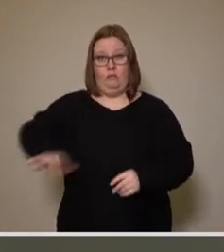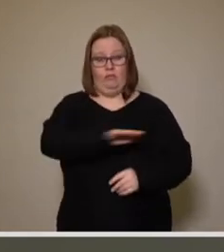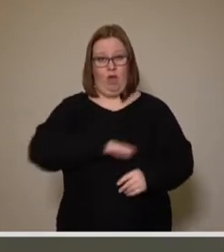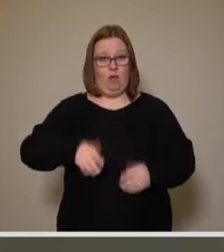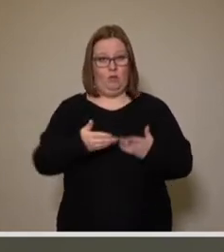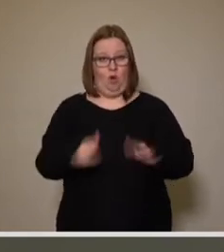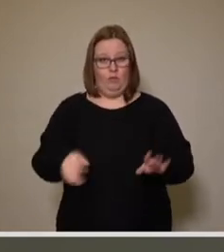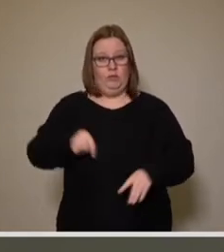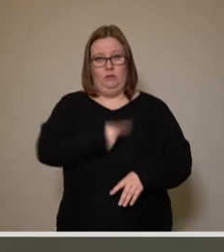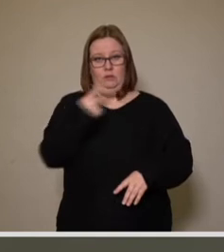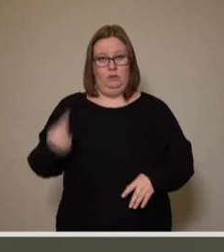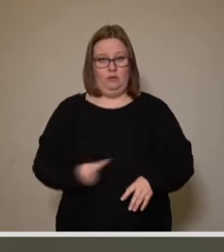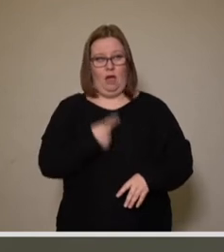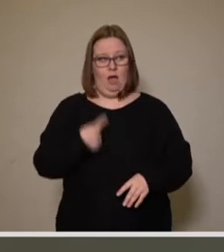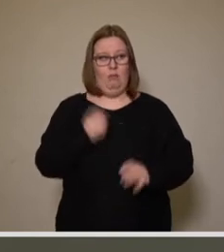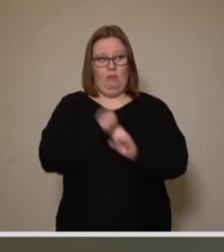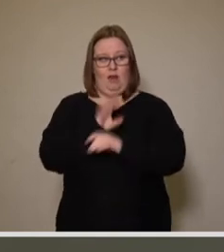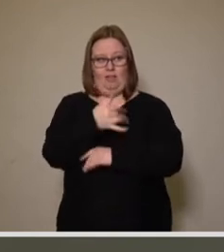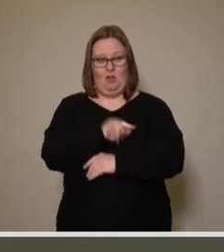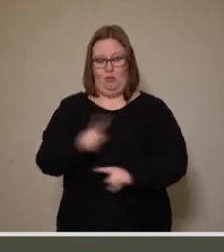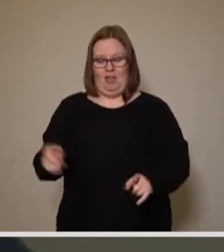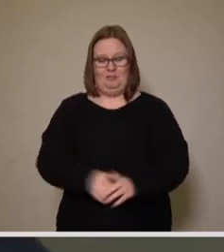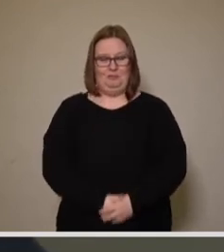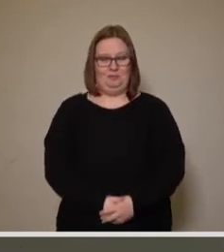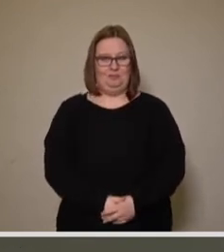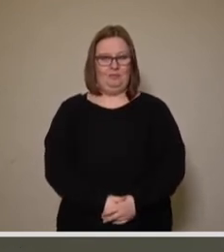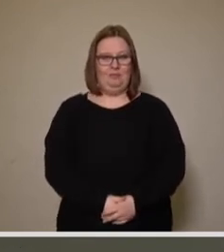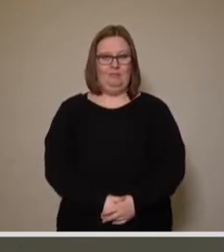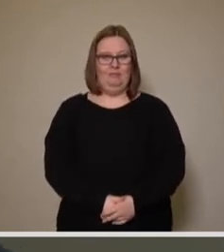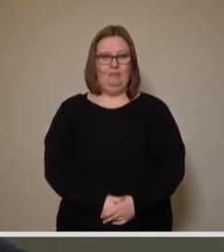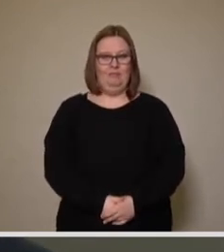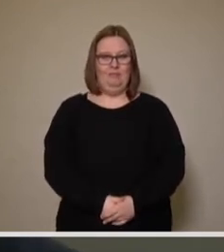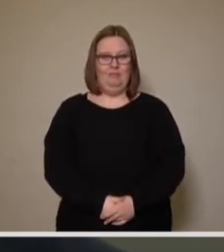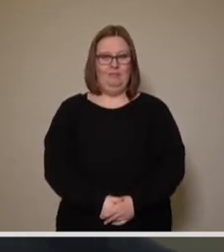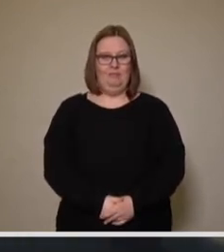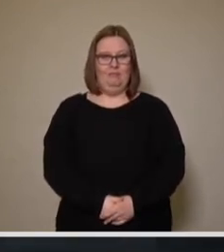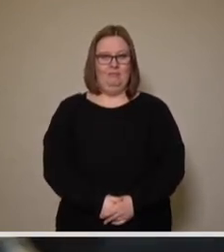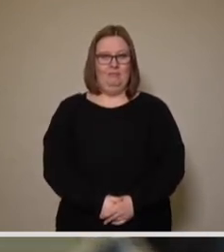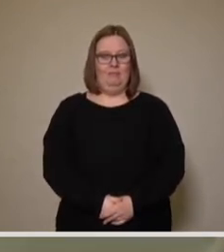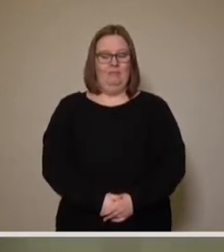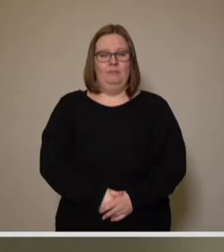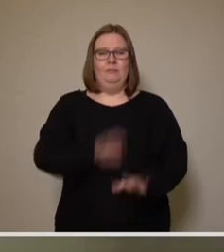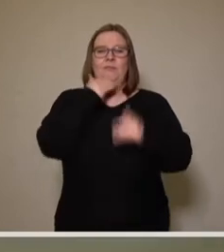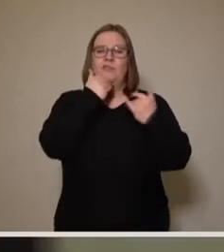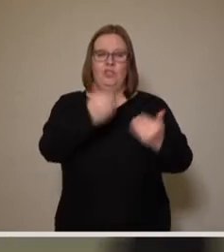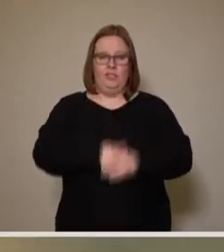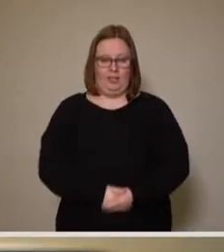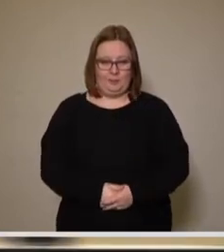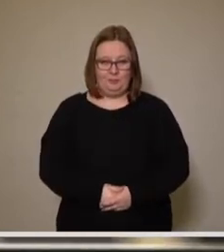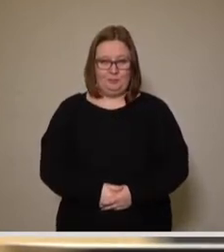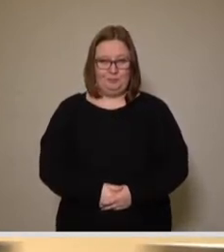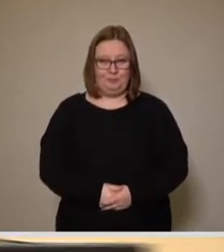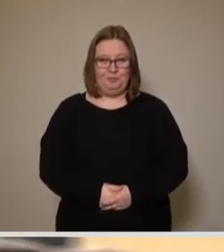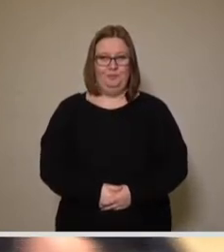Advent diesen Jahres aktuell beklagt? Vielen Dank, Herr Dresd, für Ihre Frage.